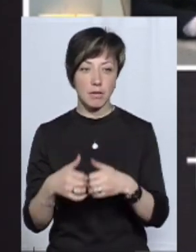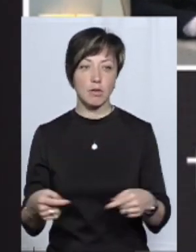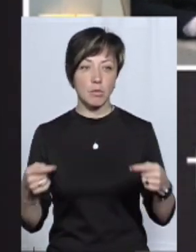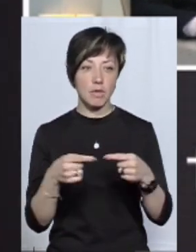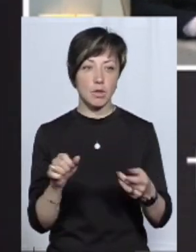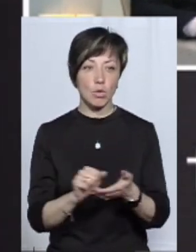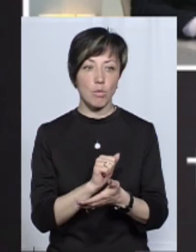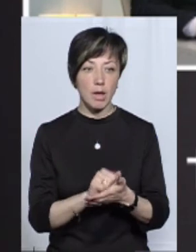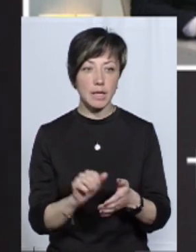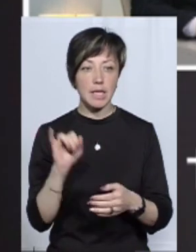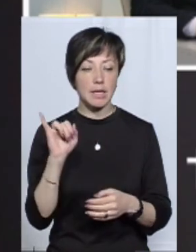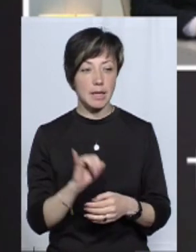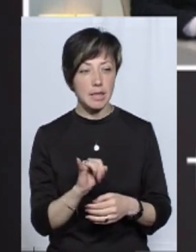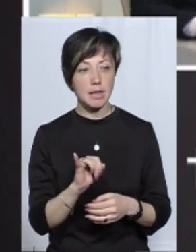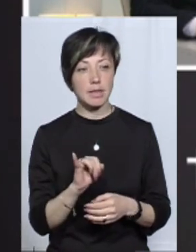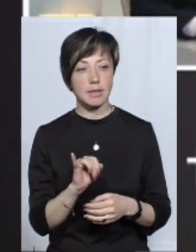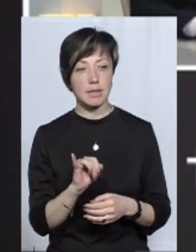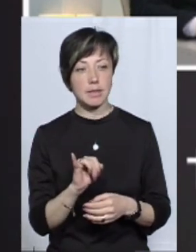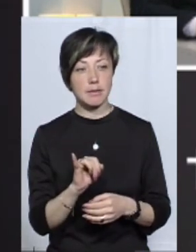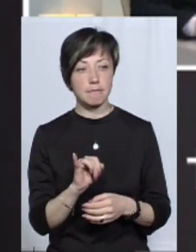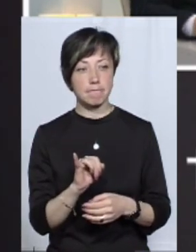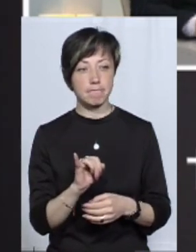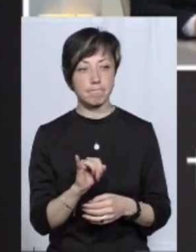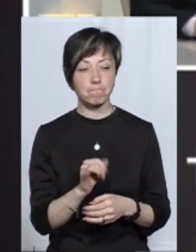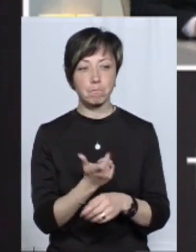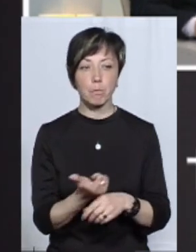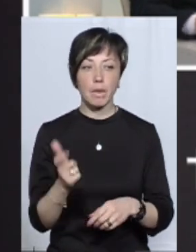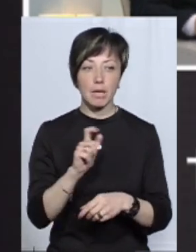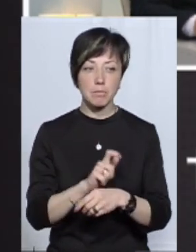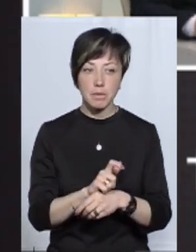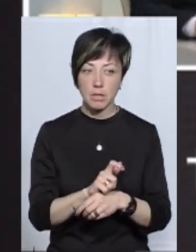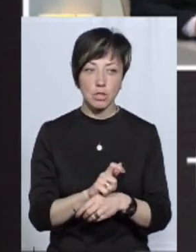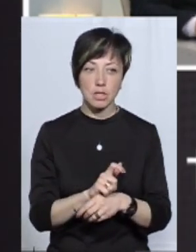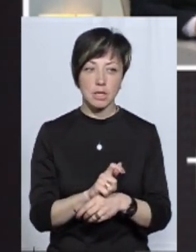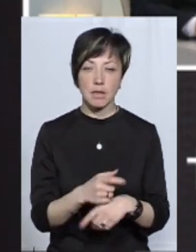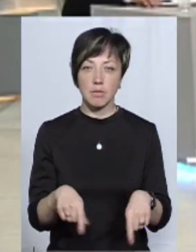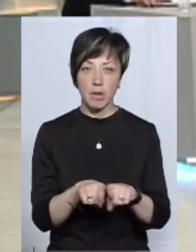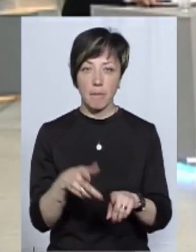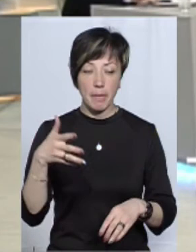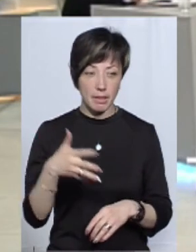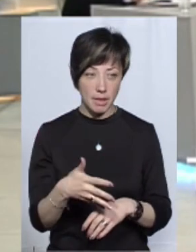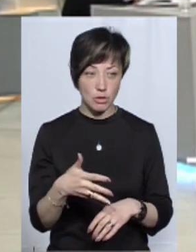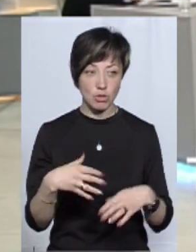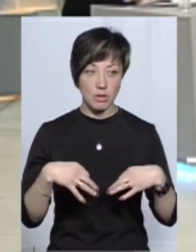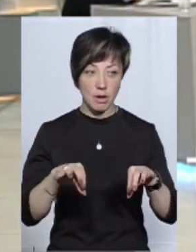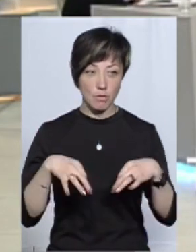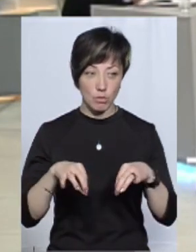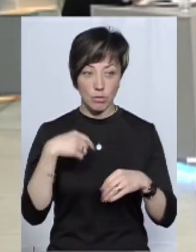відповідні документи. І практично, ну абсолютно більшість, я кажу, це ж все-таки 5 тисяч